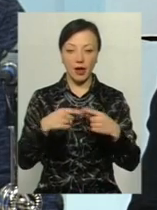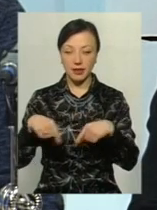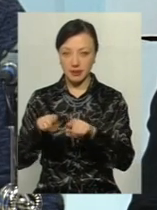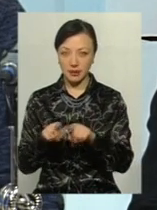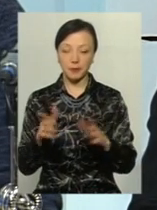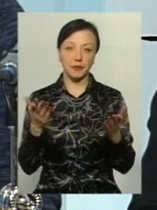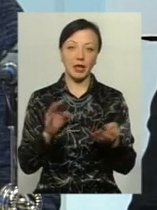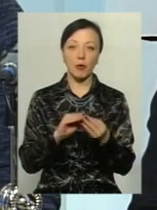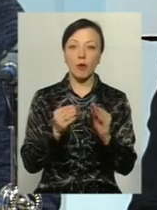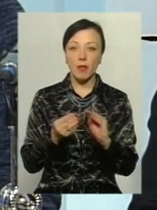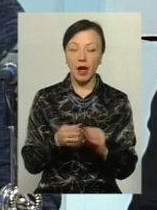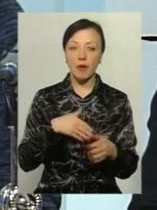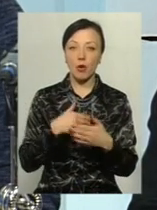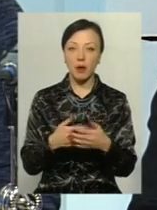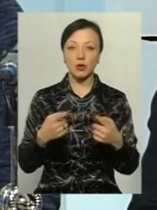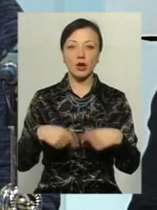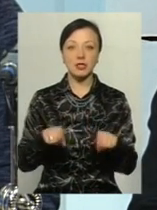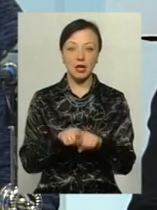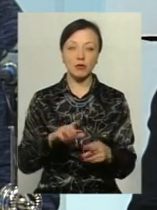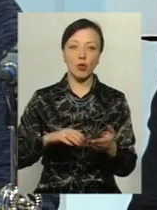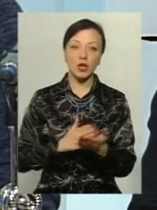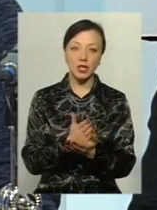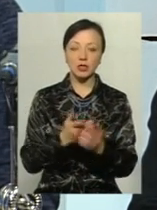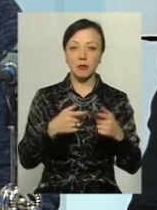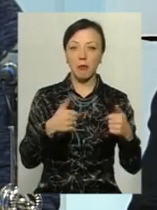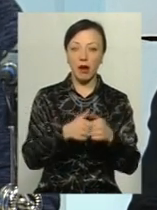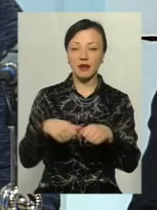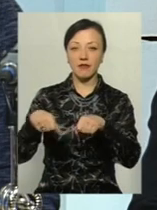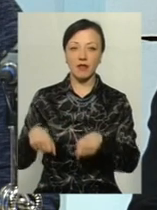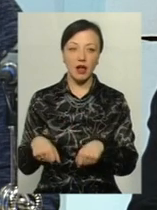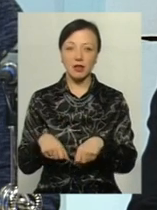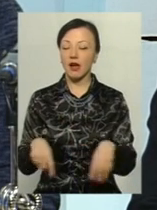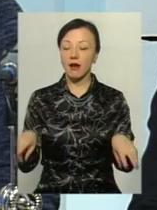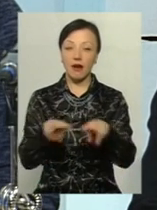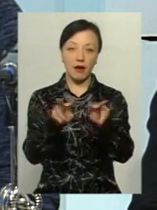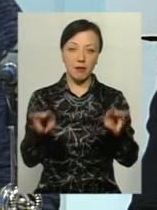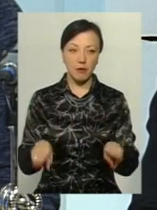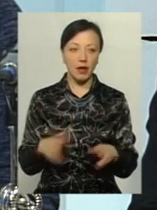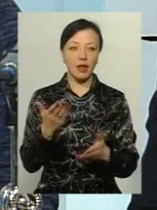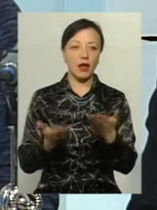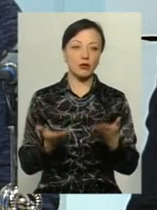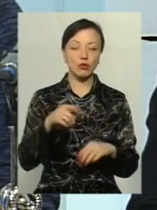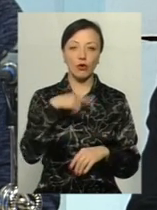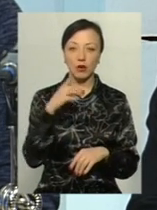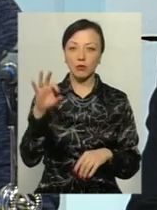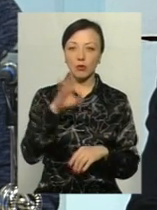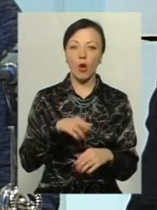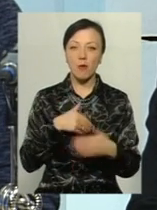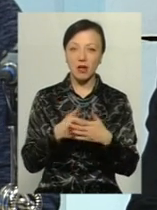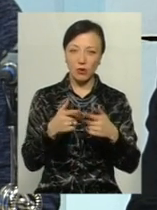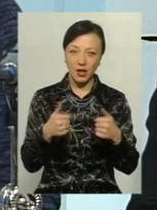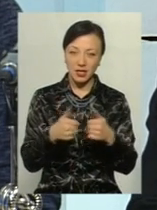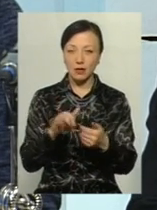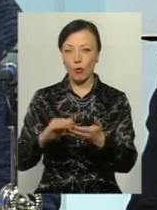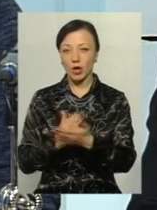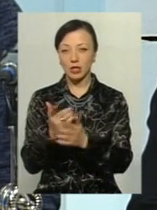що проблеми громадських організацій, політичних партій і влади практично не ті ж самі. Якщо говорити про громадських організацій і